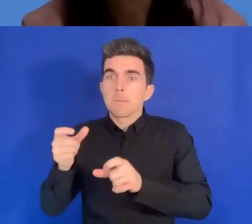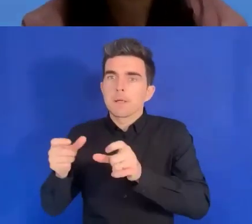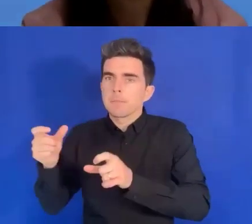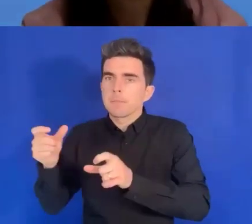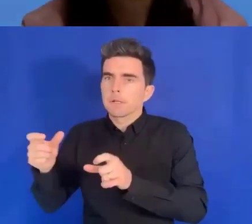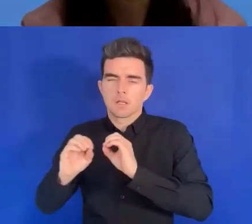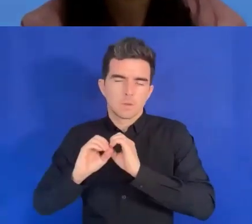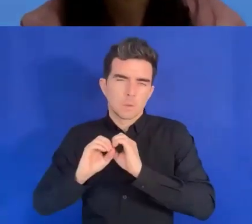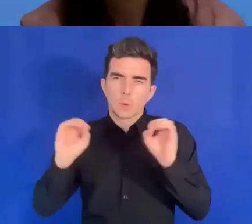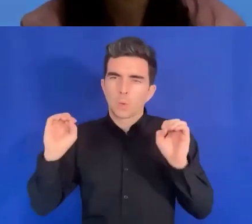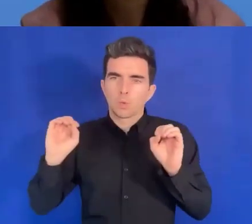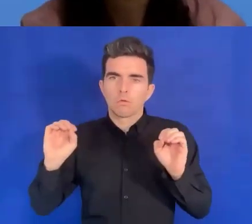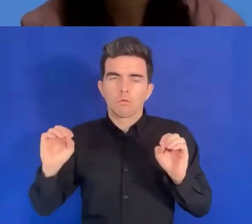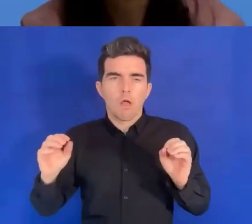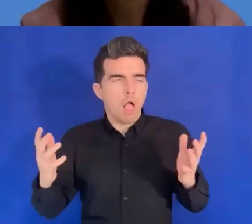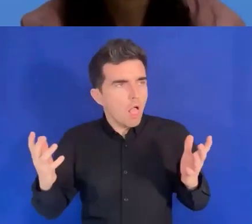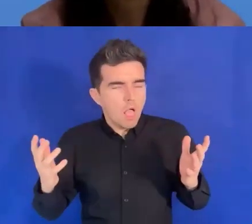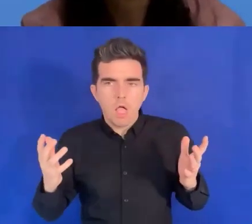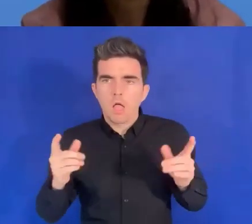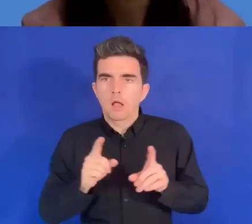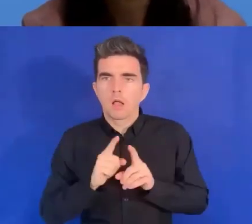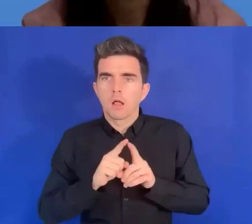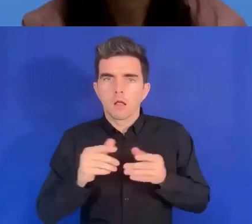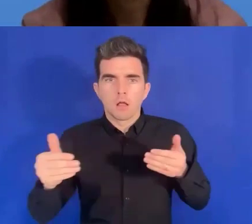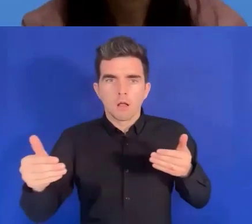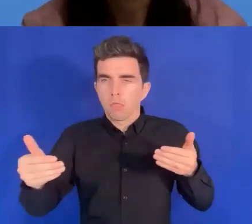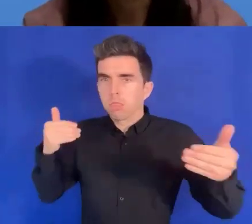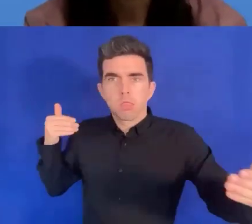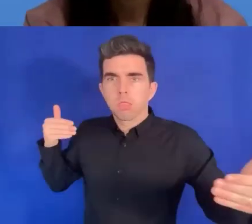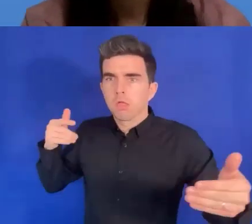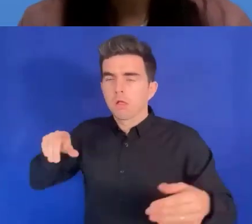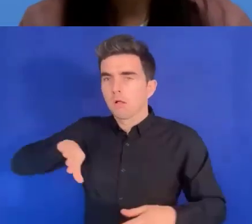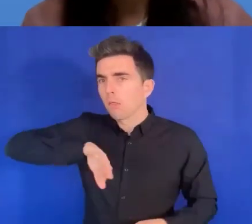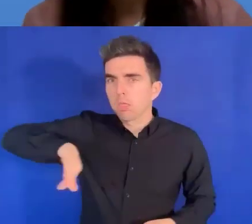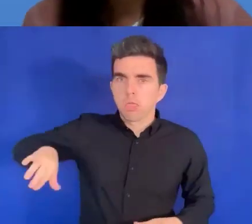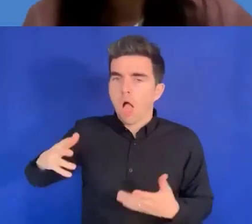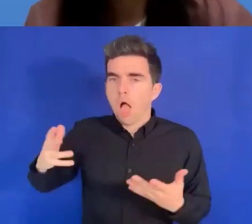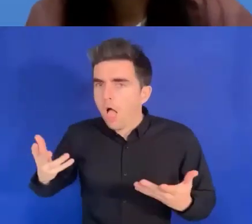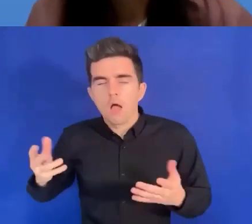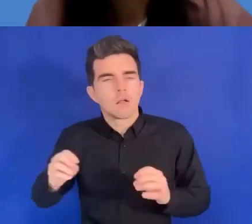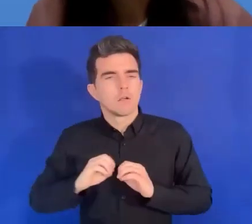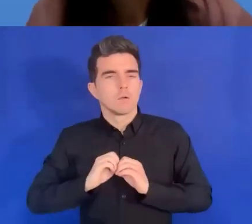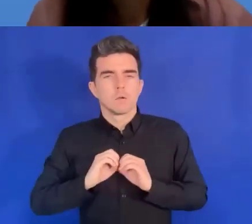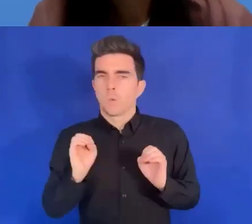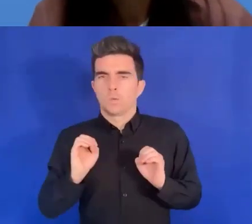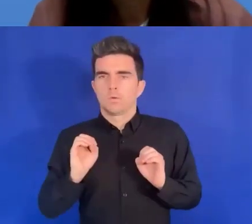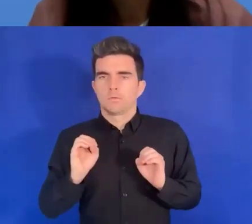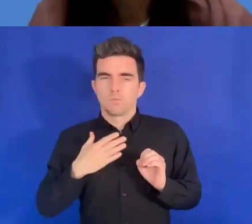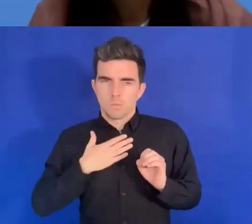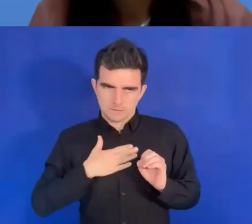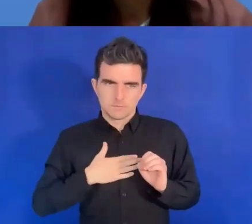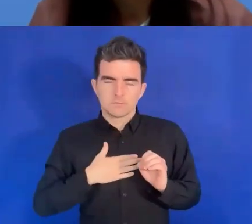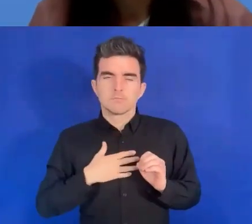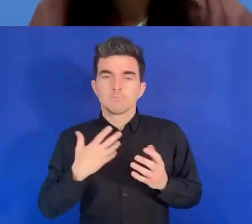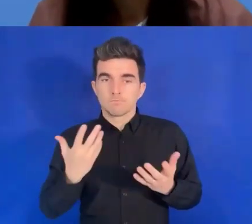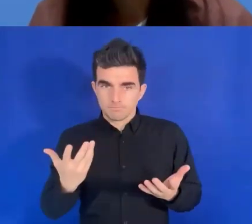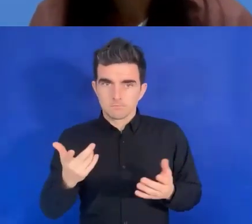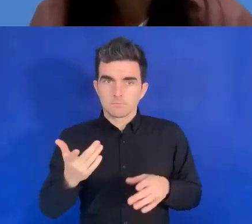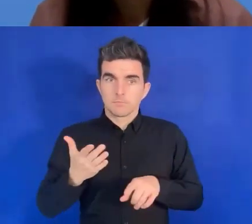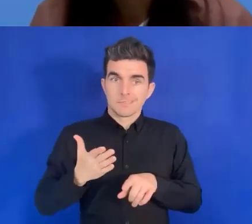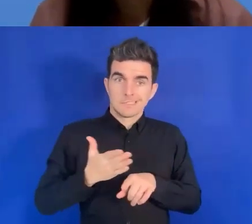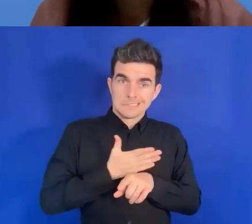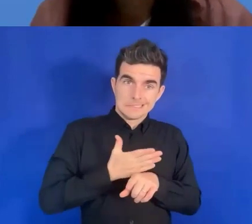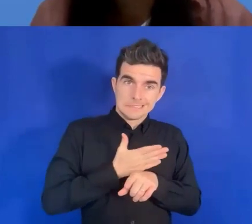Nous voulons donc atteindre toutes les couches et l'objectif ici est de ne pas avoir